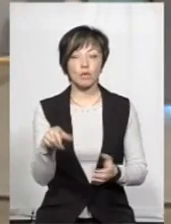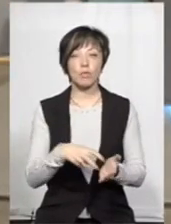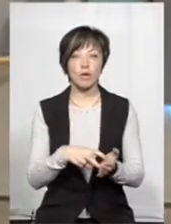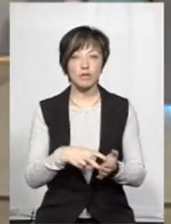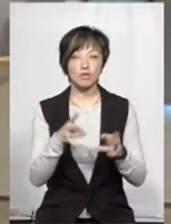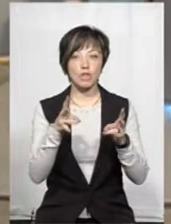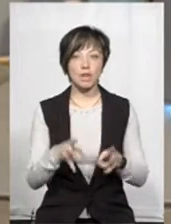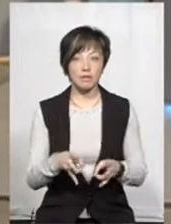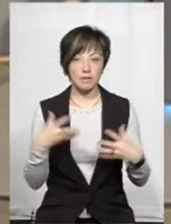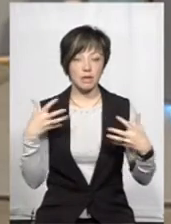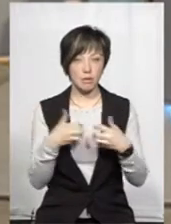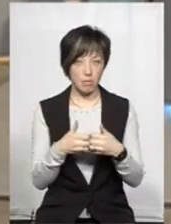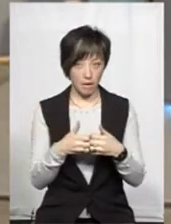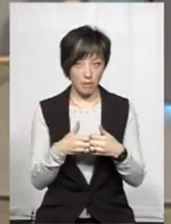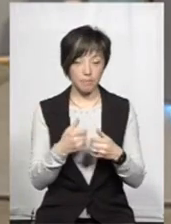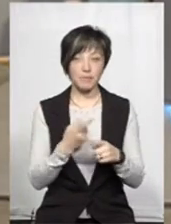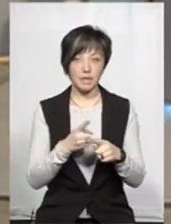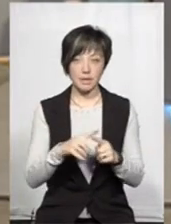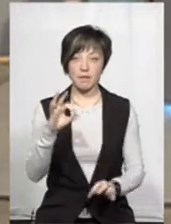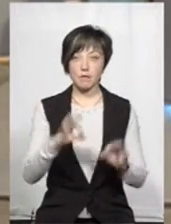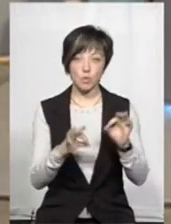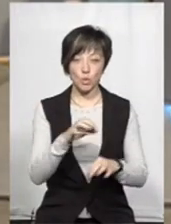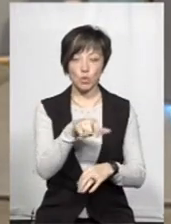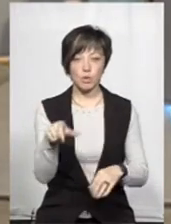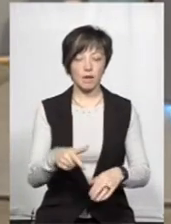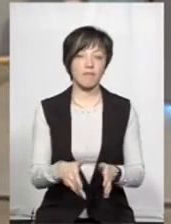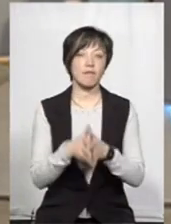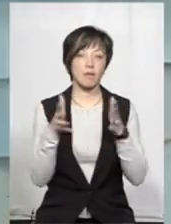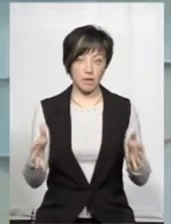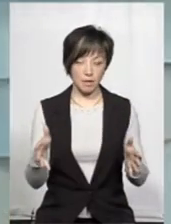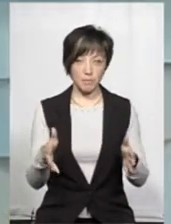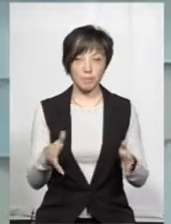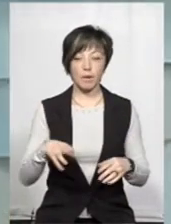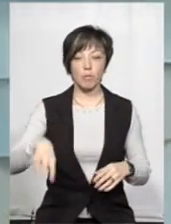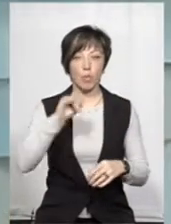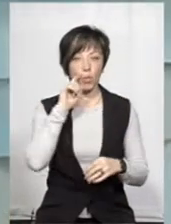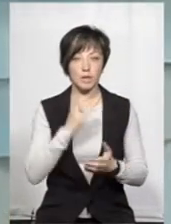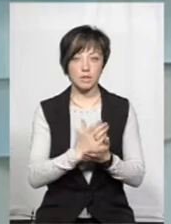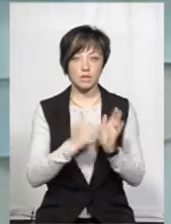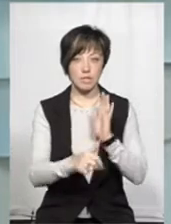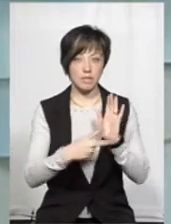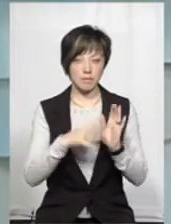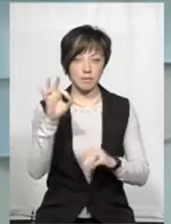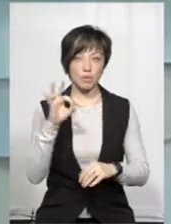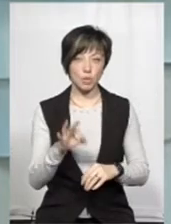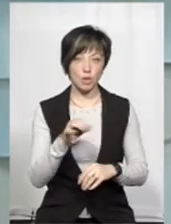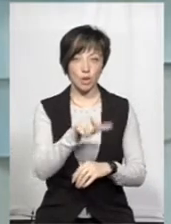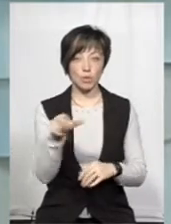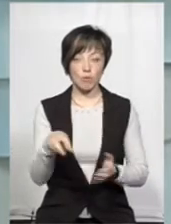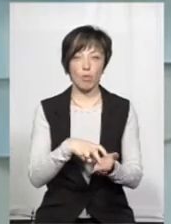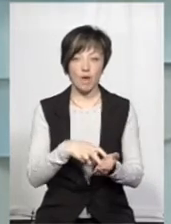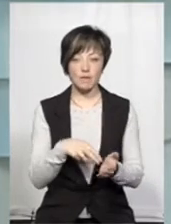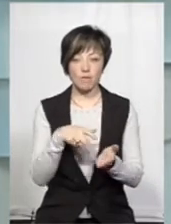бояться стати жертвою ДТП. Цей відсоток таких людей дуже високий. По Україні він складає 67% людей,